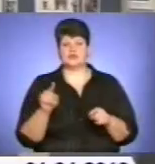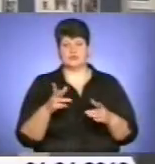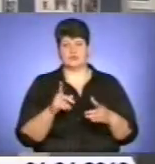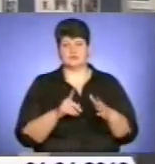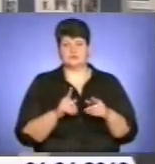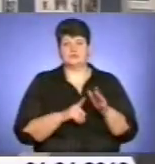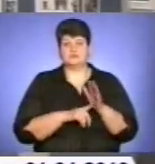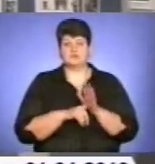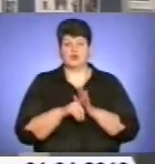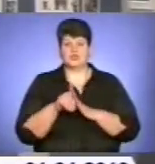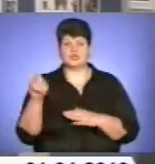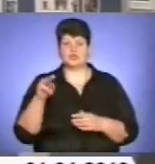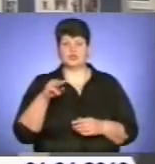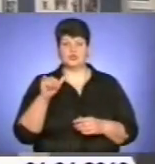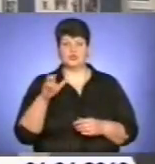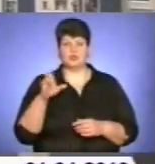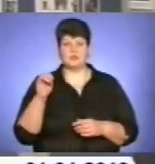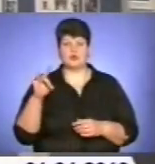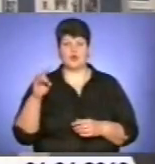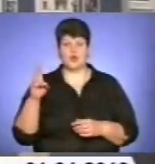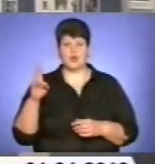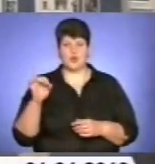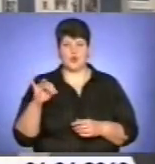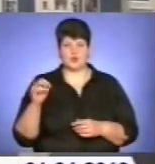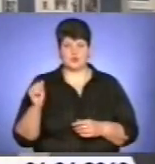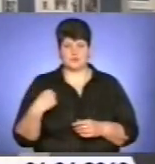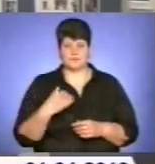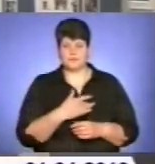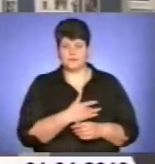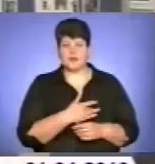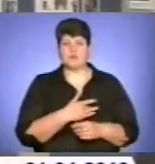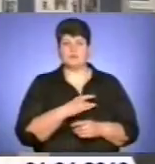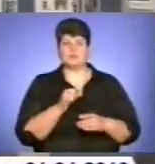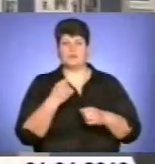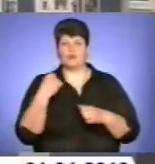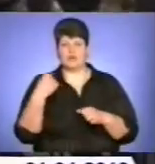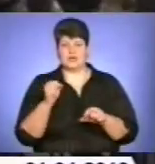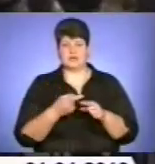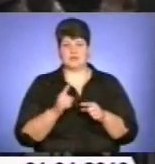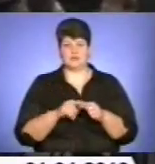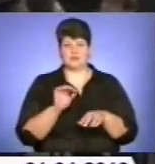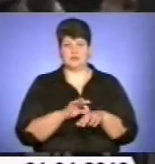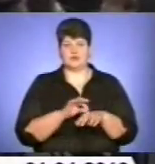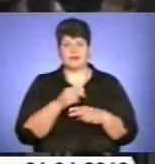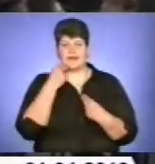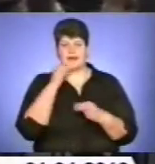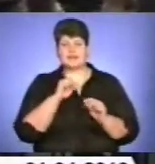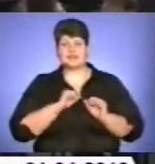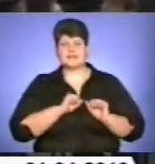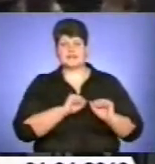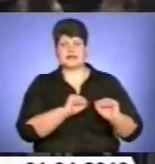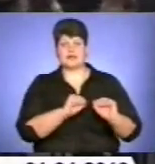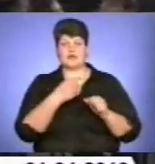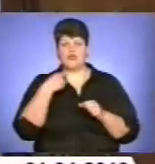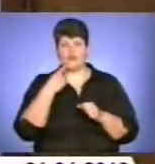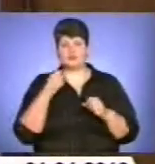епідемічних міроприємств для того, щоб спочатку зупинити, а потім і подолати звичайну епідемію. Найкращий захист від туберкульозу, як